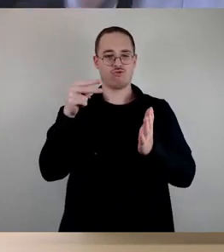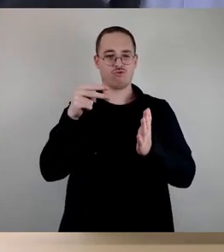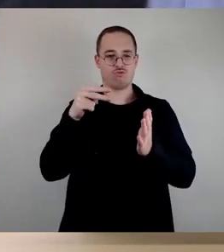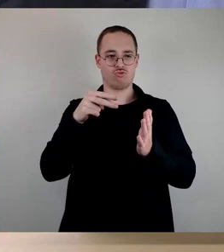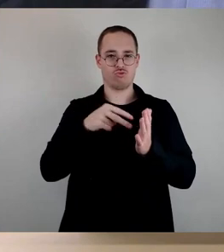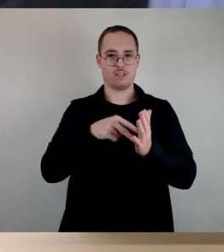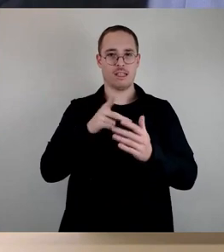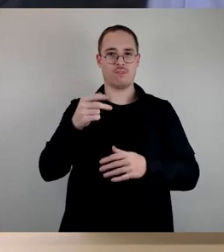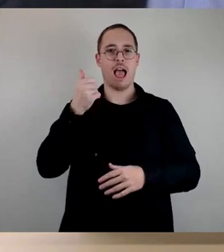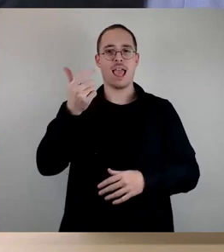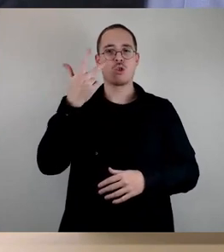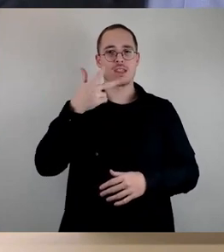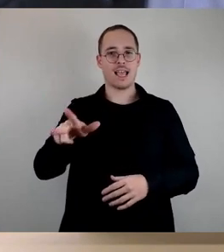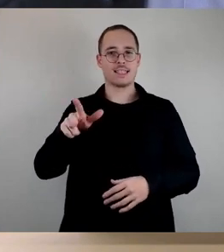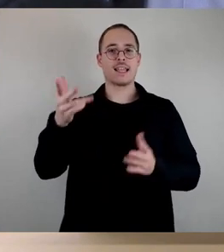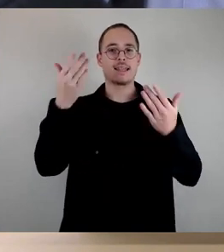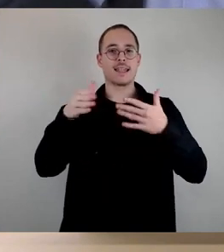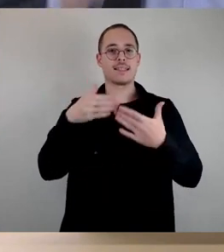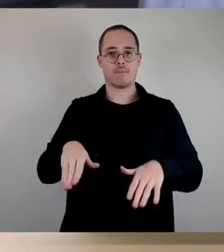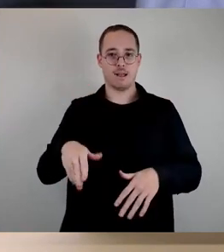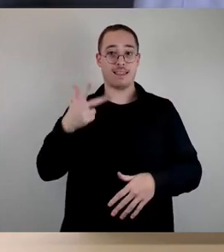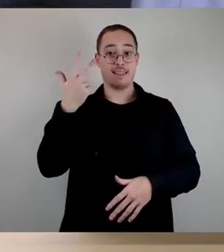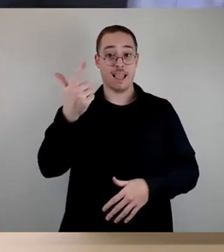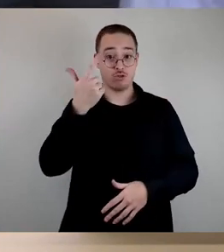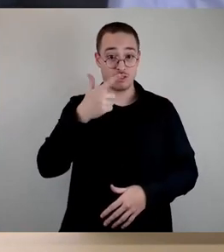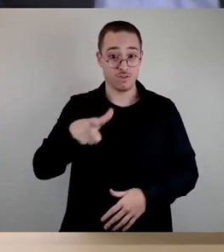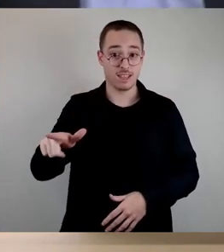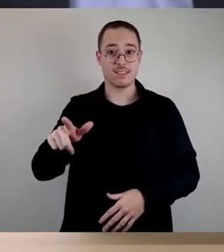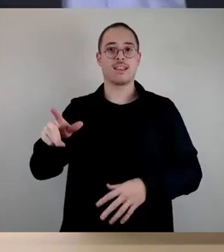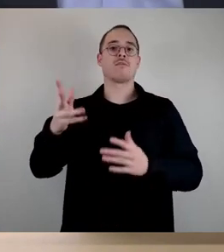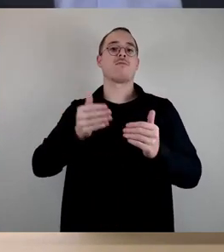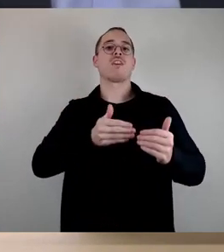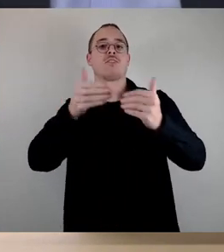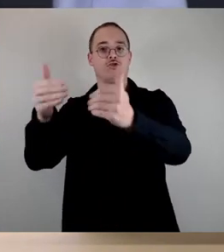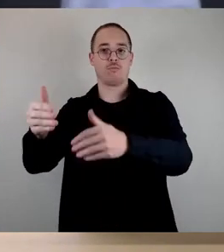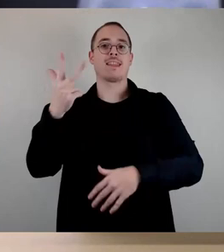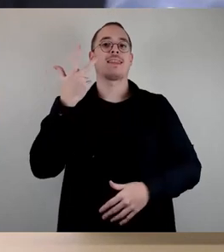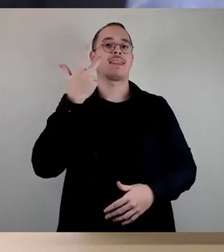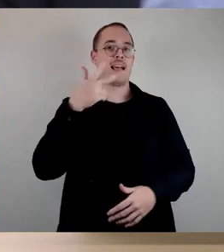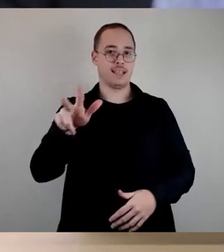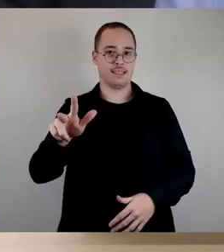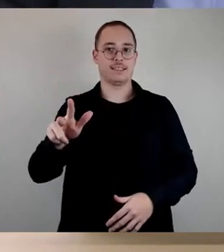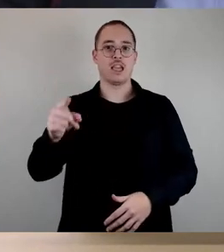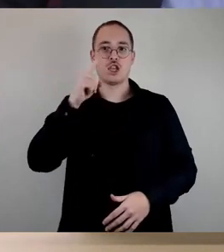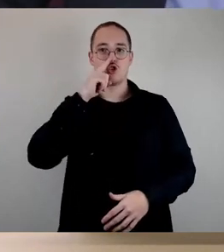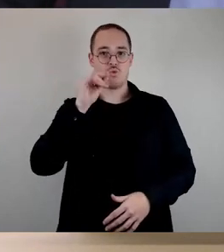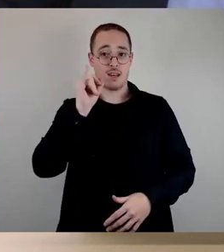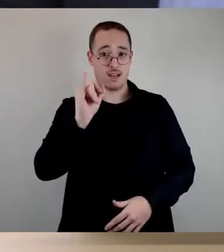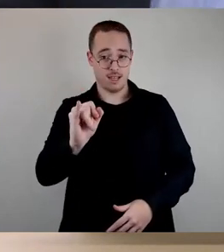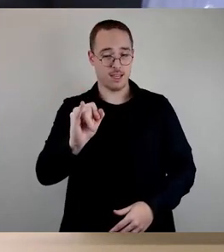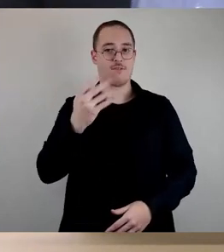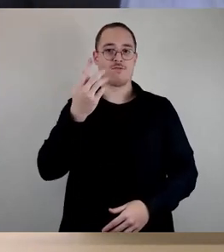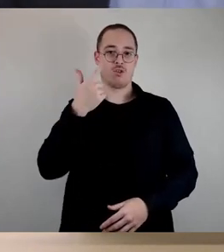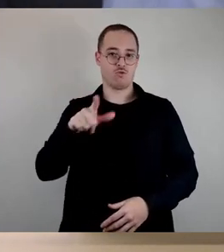Dezember 23, dann der 30.06.24, wie vom Antragsteller vorgeschlagen,